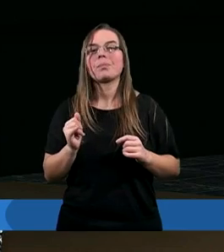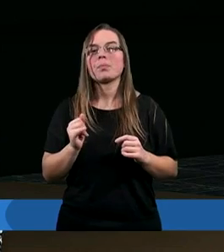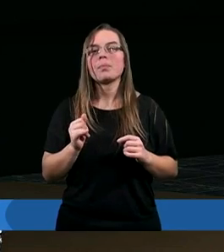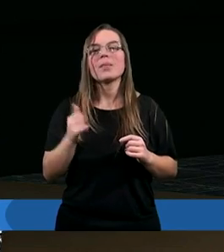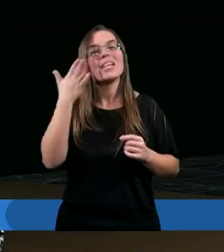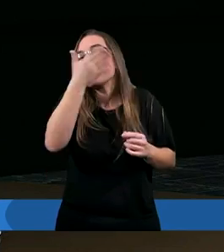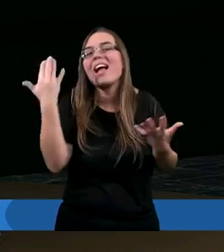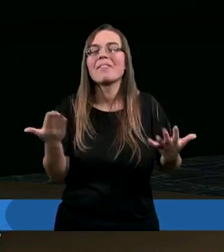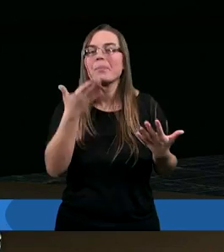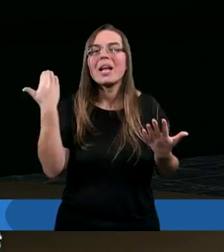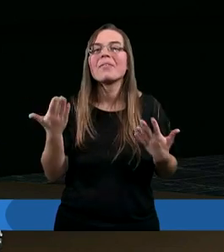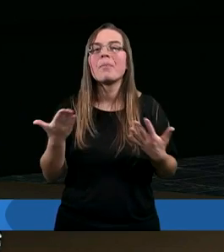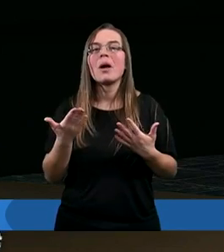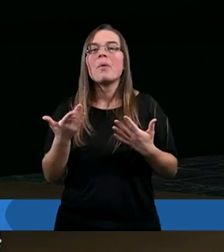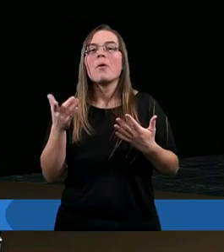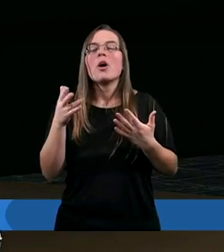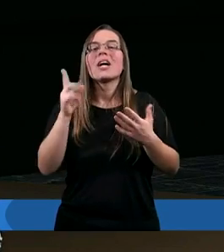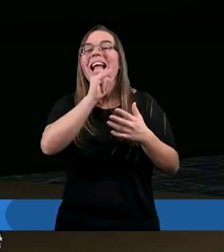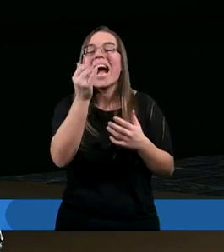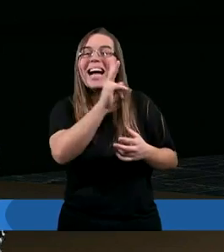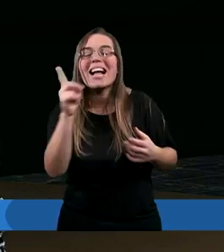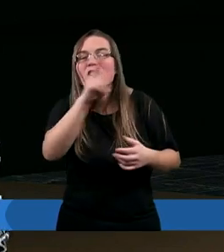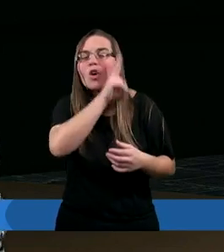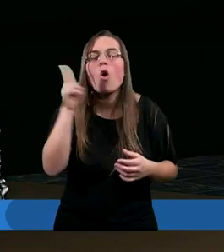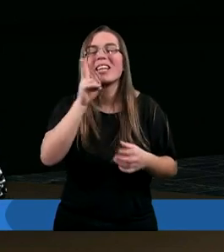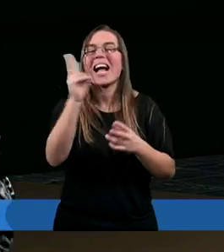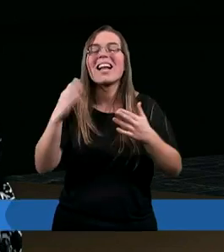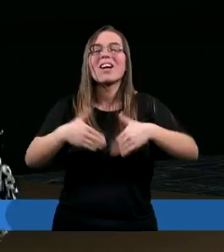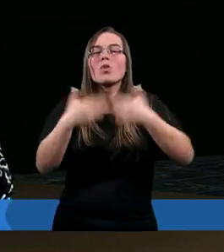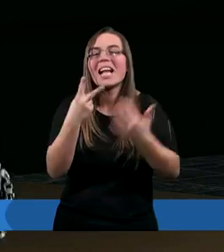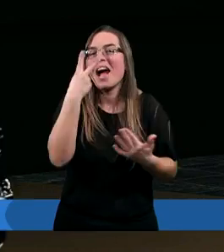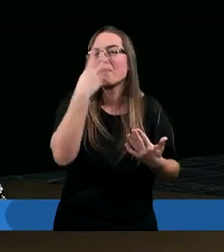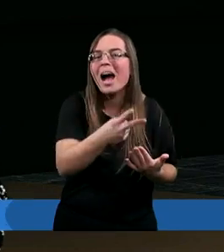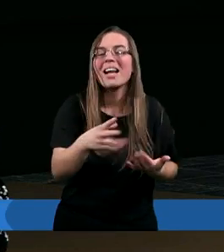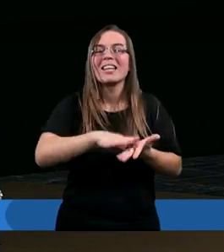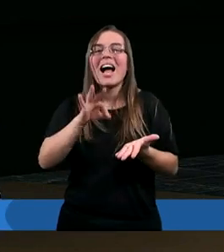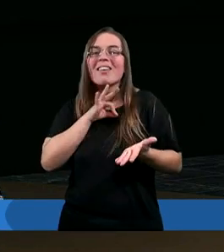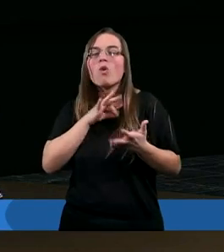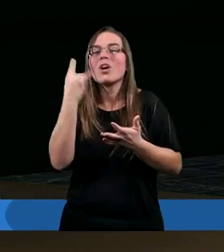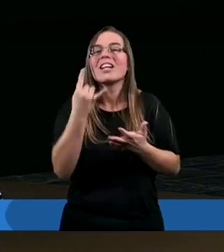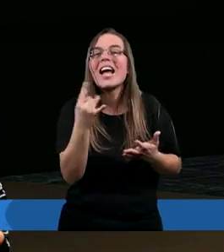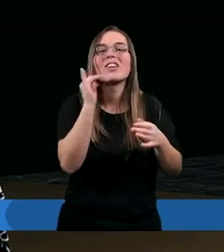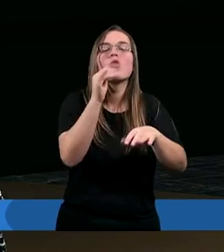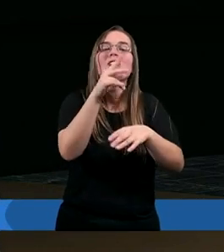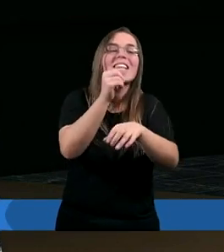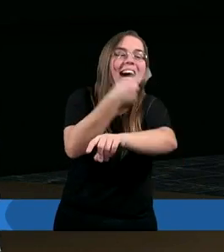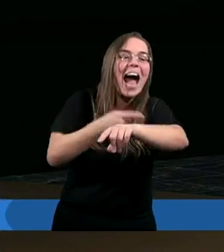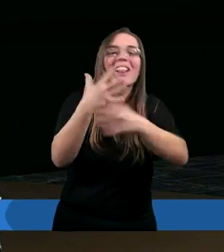i no nie wiem, myślę, że jak rodzic każdego dnia przychodzi i zmywa krew z ciała swojego dziecka, to po prostu